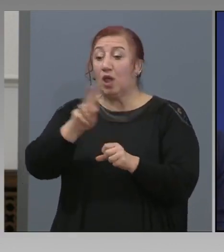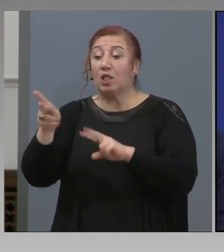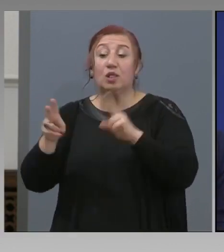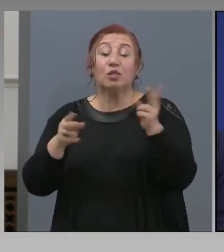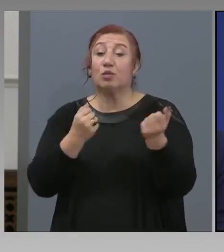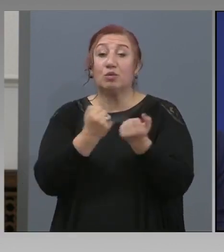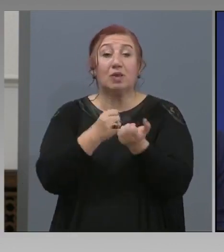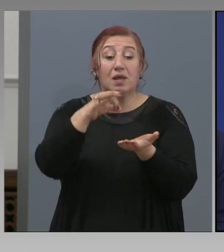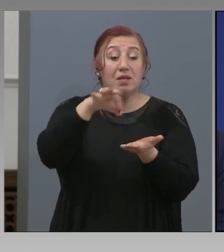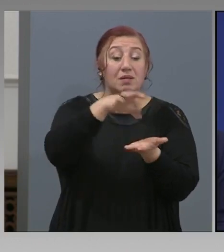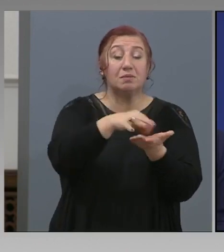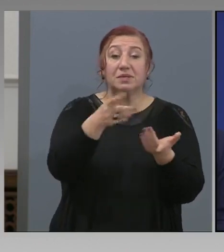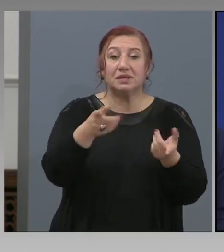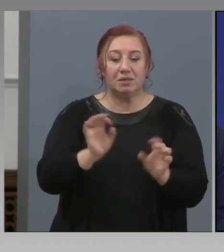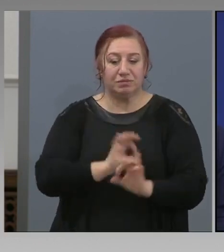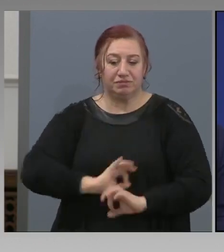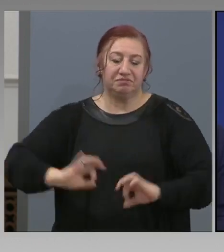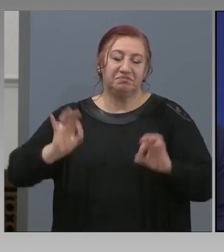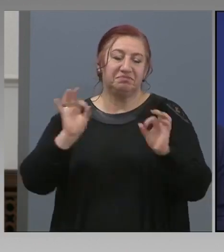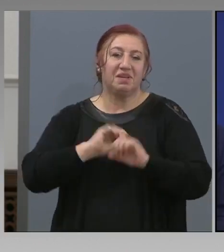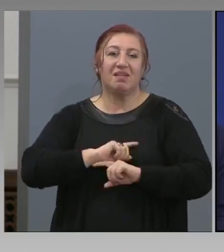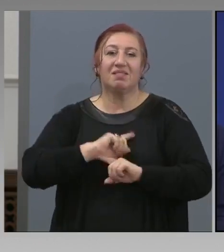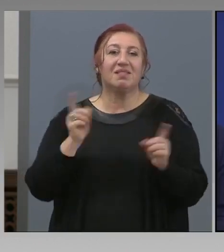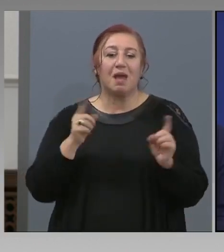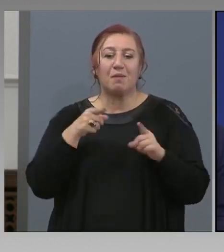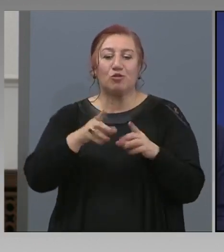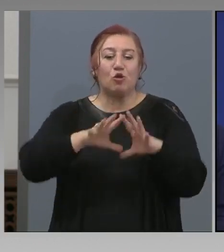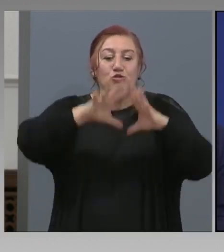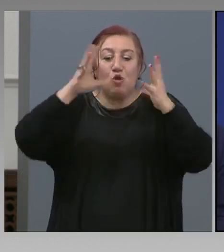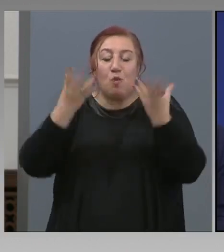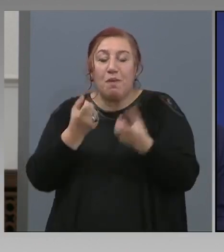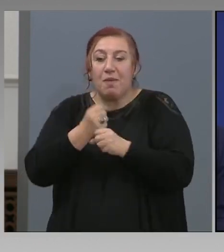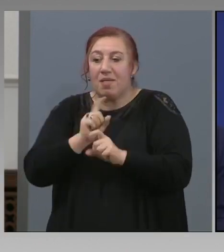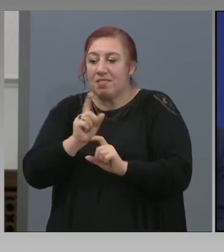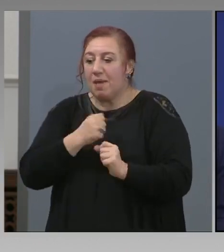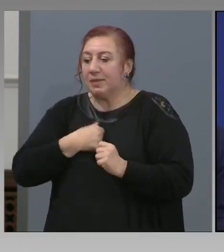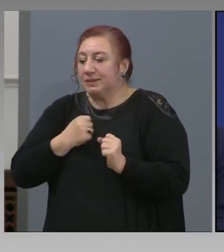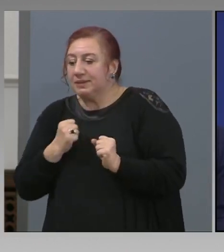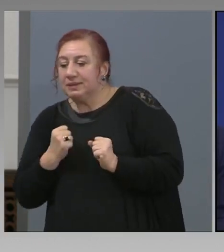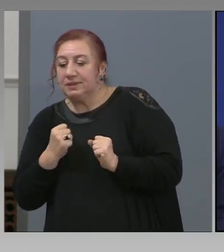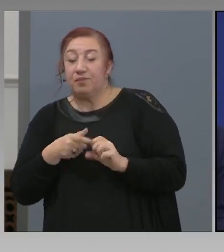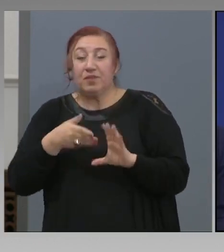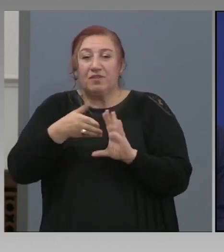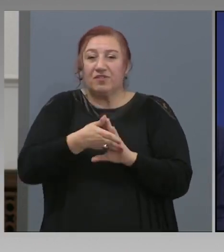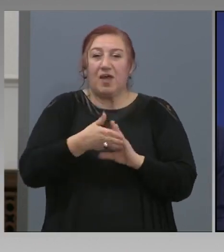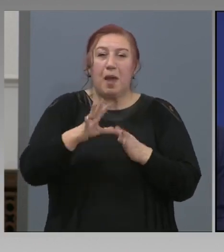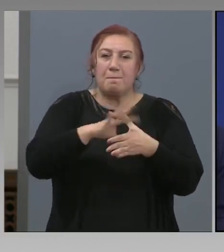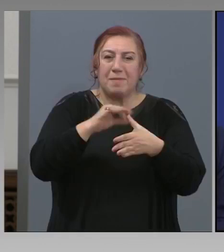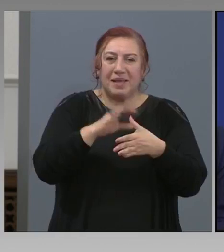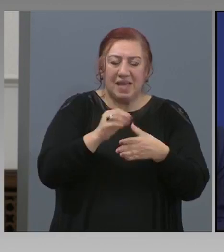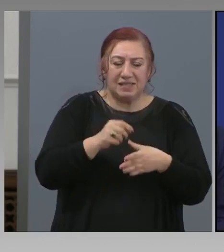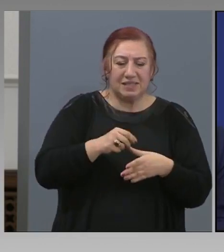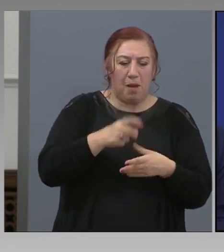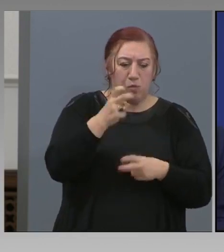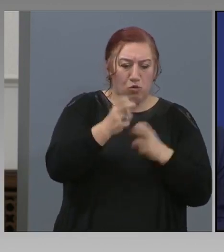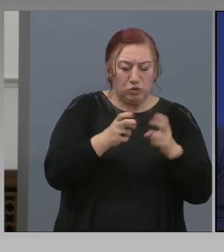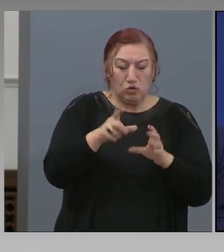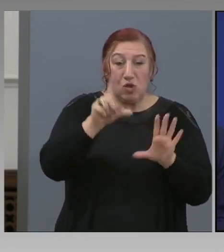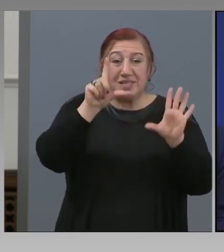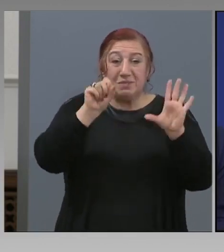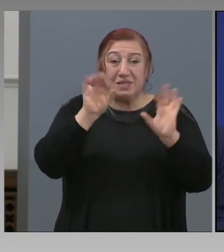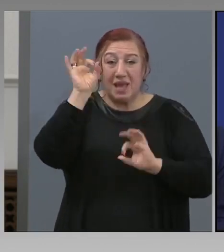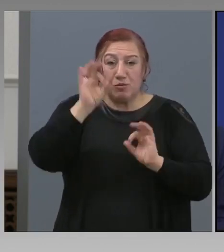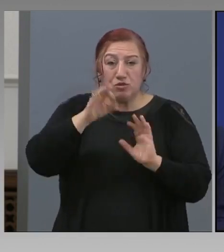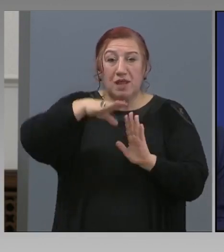просто няма този обем работа. Дори в месарската промишленост. Са 70% са им